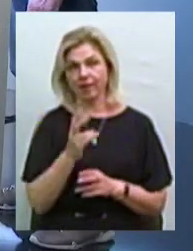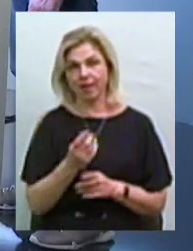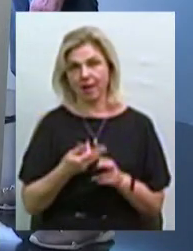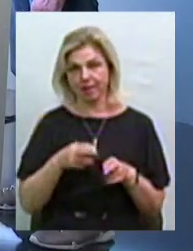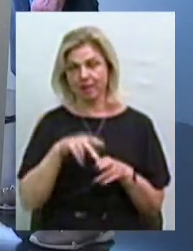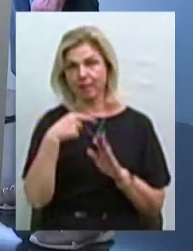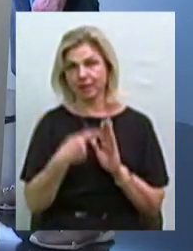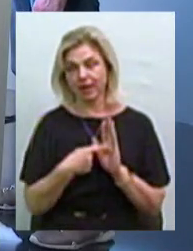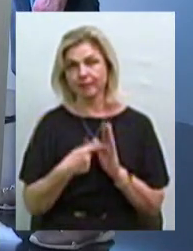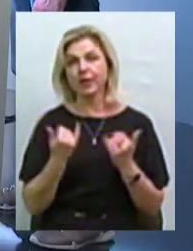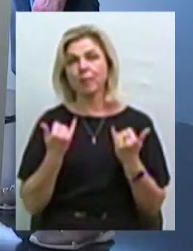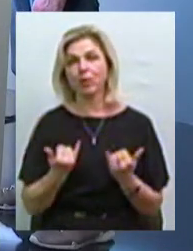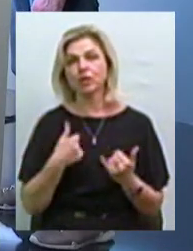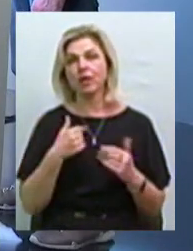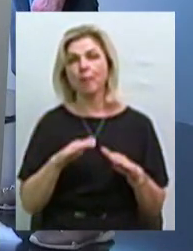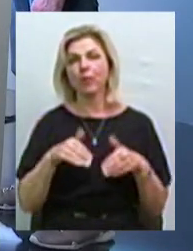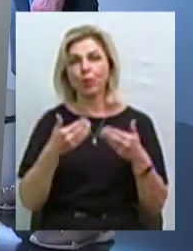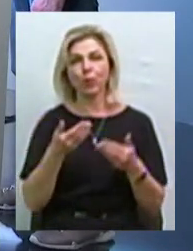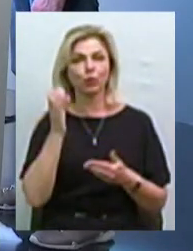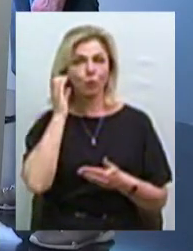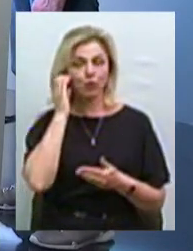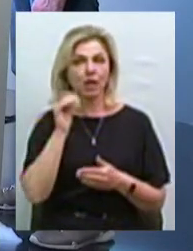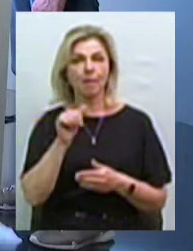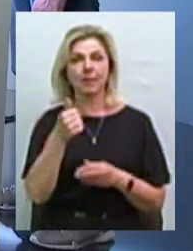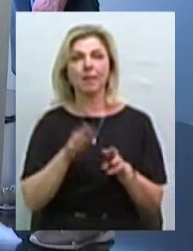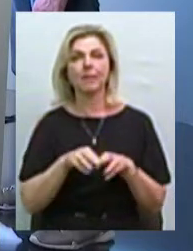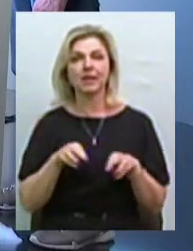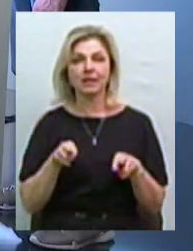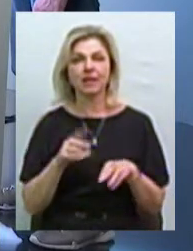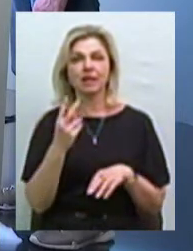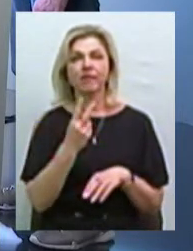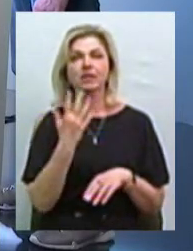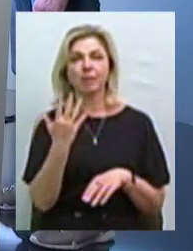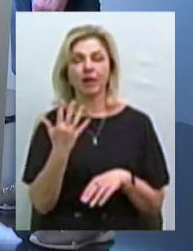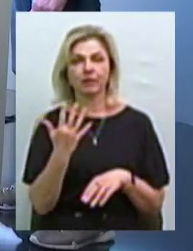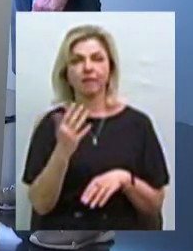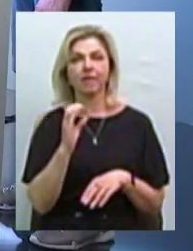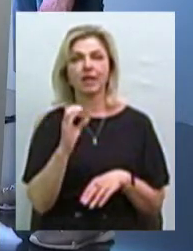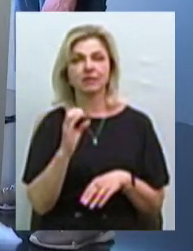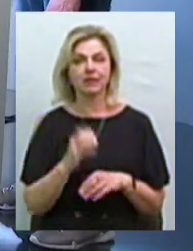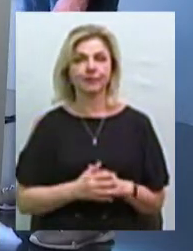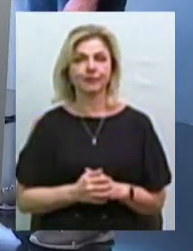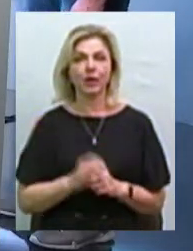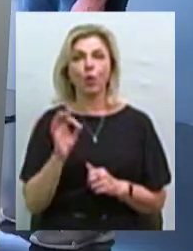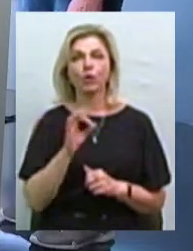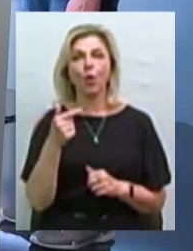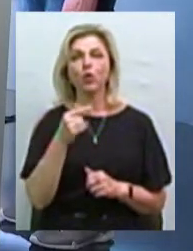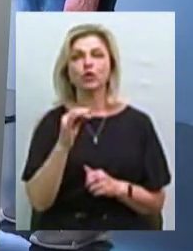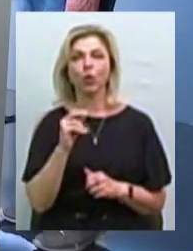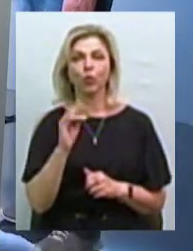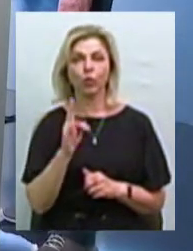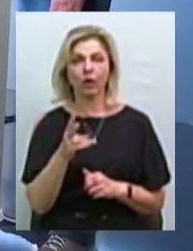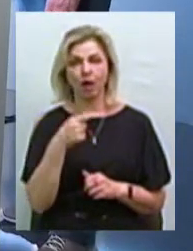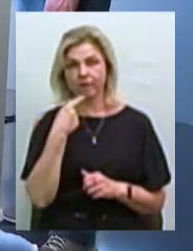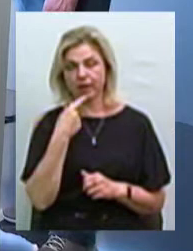спочатку я пропоную послухати прем'єр-міністра. 25 вересня Олексій Гончарук говорив